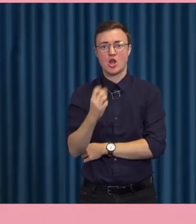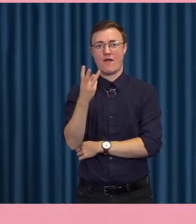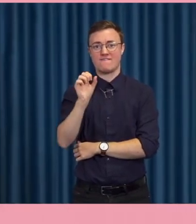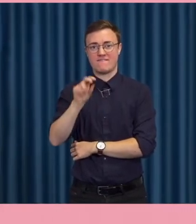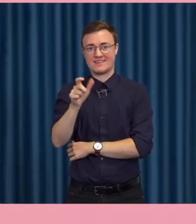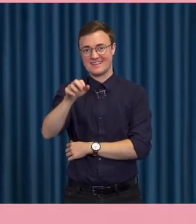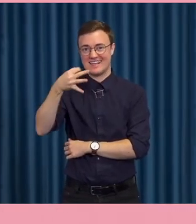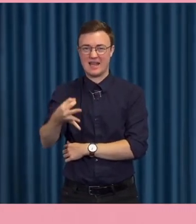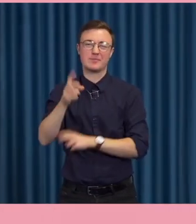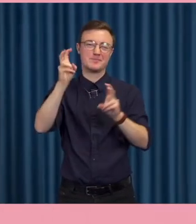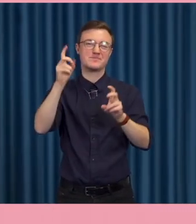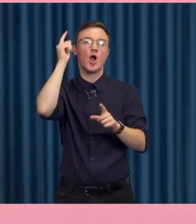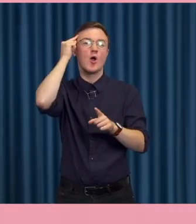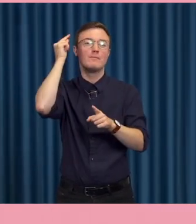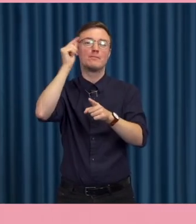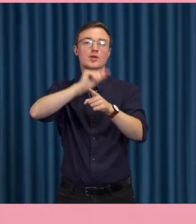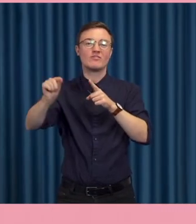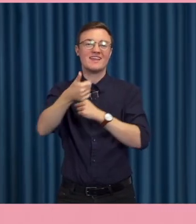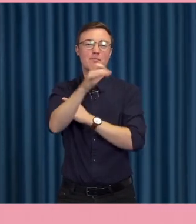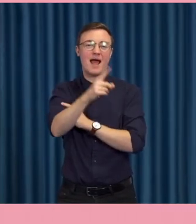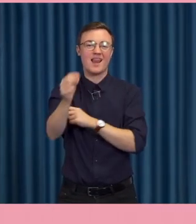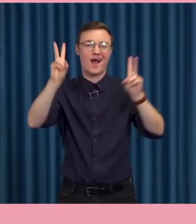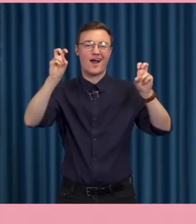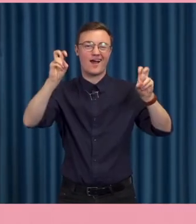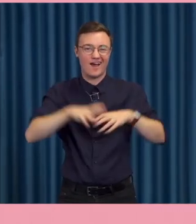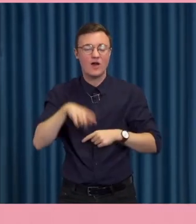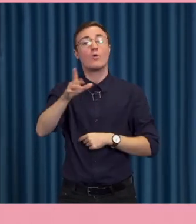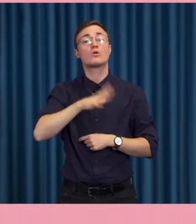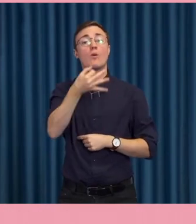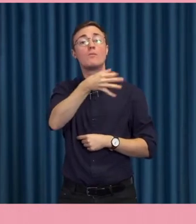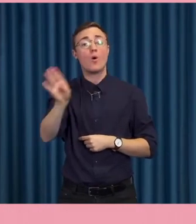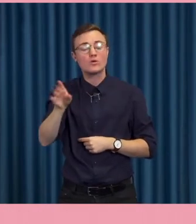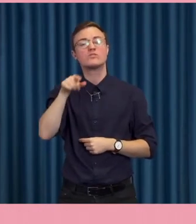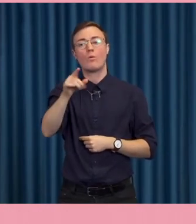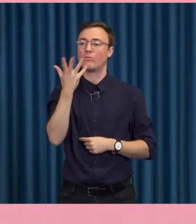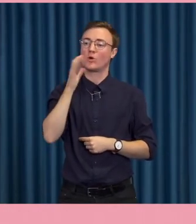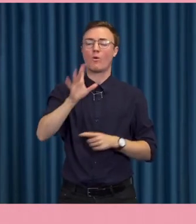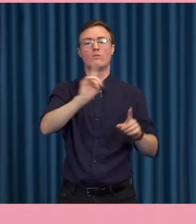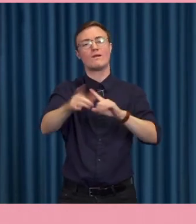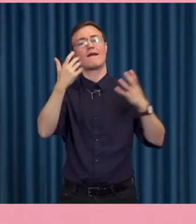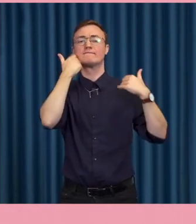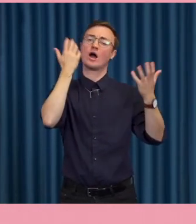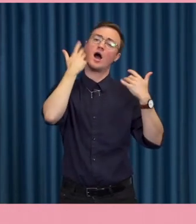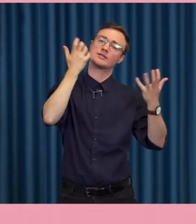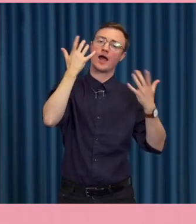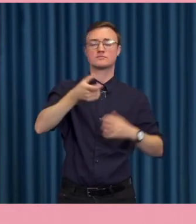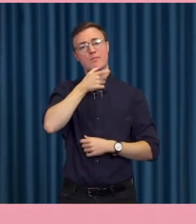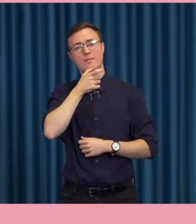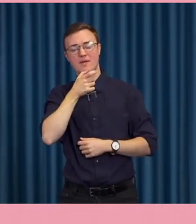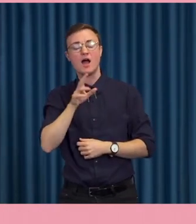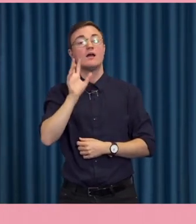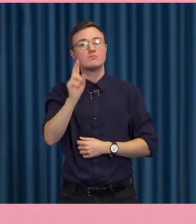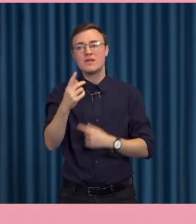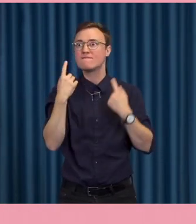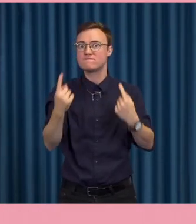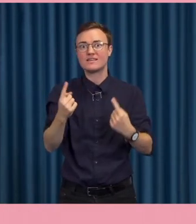Blodinbella för er som inte har koll hon har en podd och så pratar hon om en massa olika vardagssaker och så liksom det var ett sånt underbart